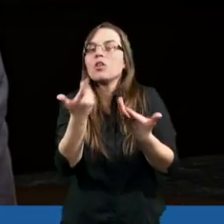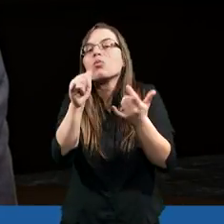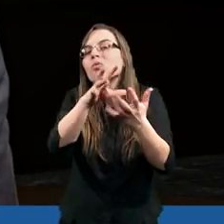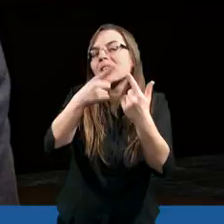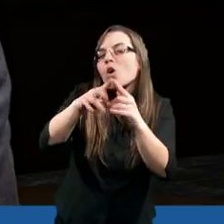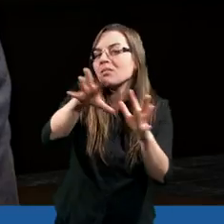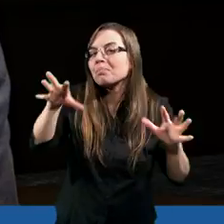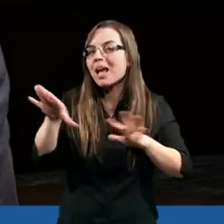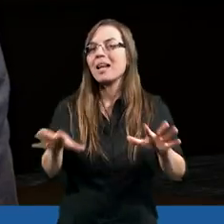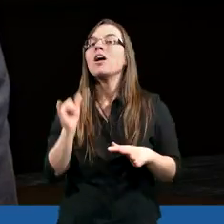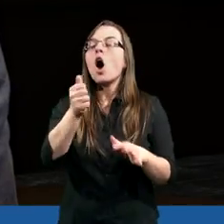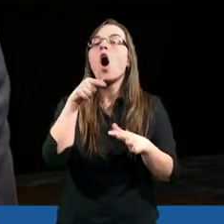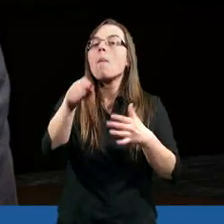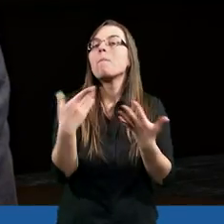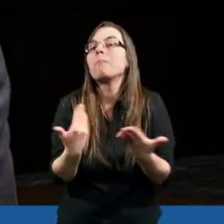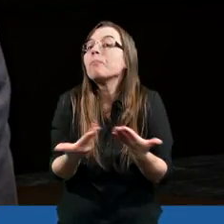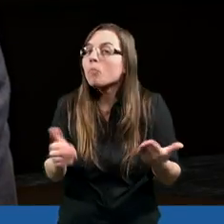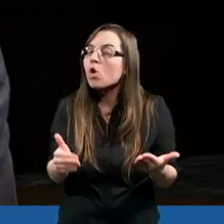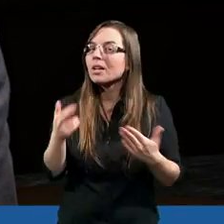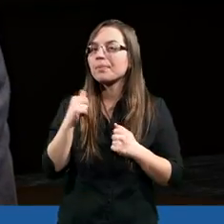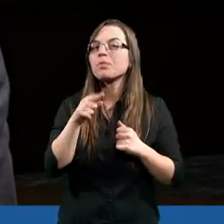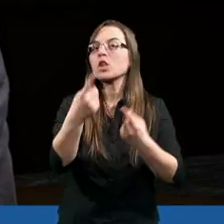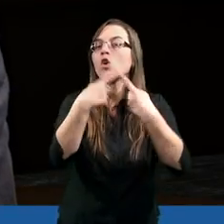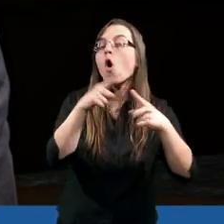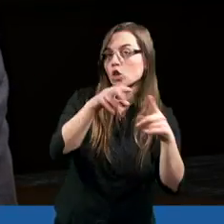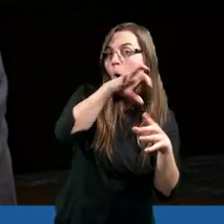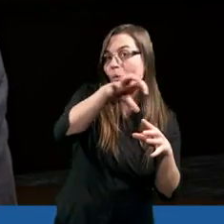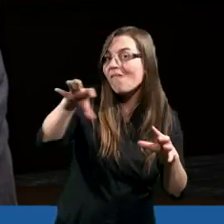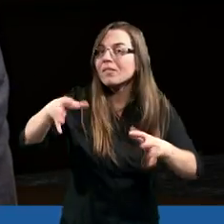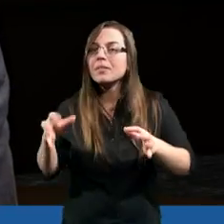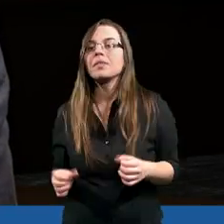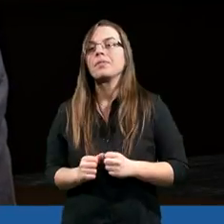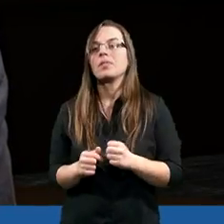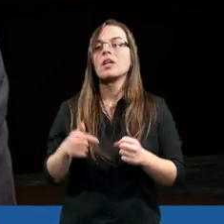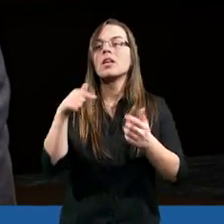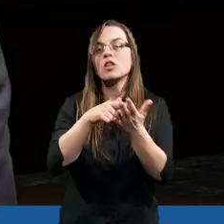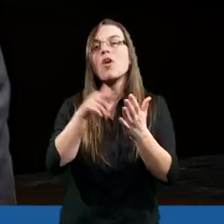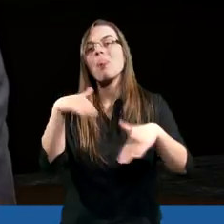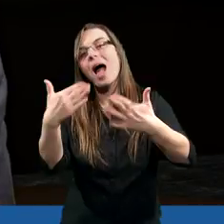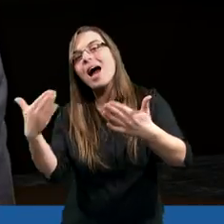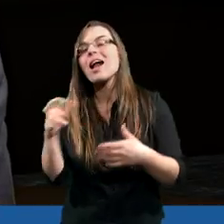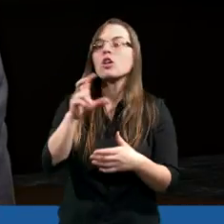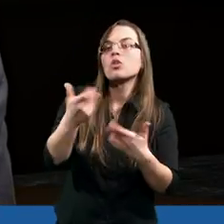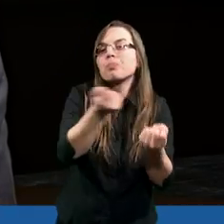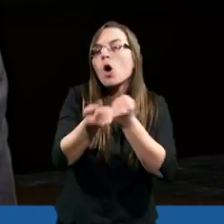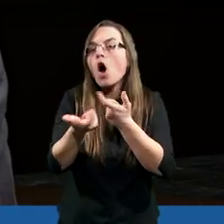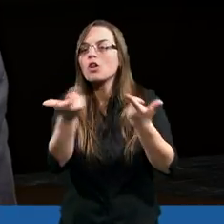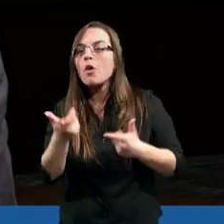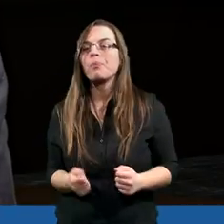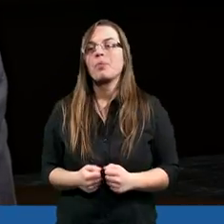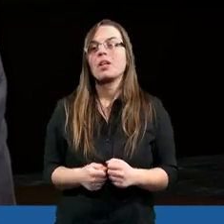różnych. I owoce tych Kościołów, to, co one dają, przynoszą,